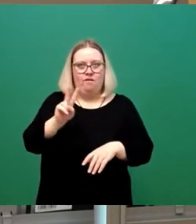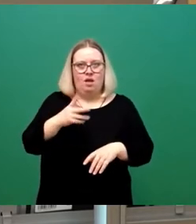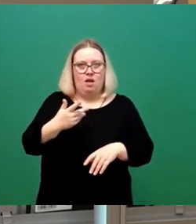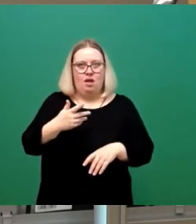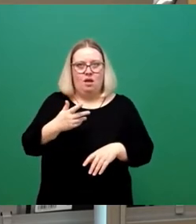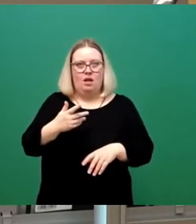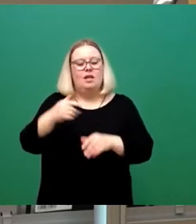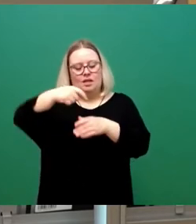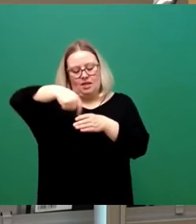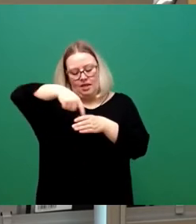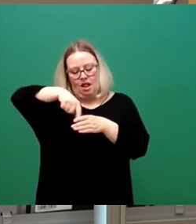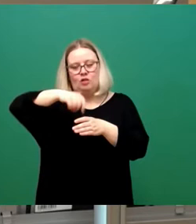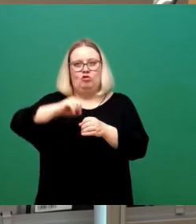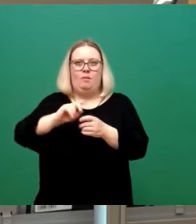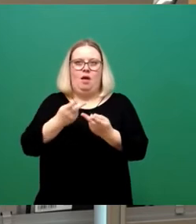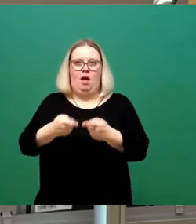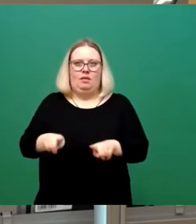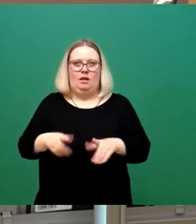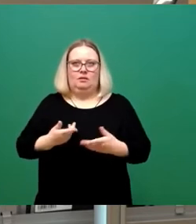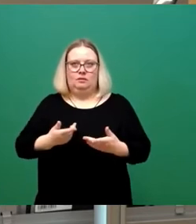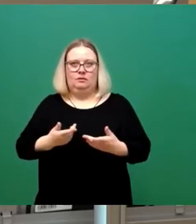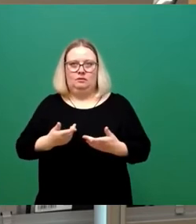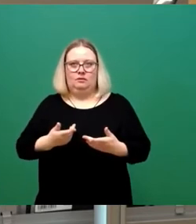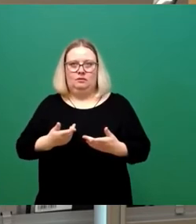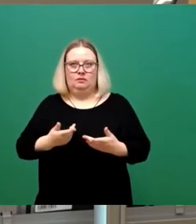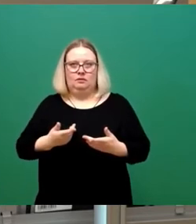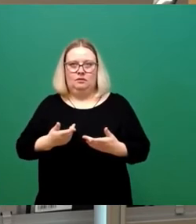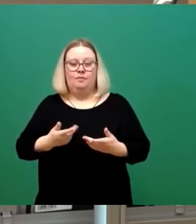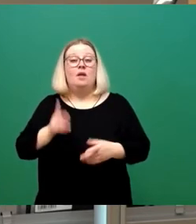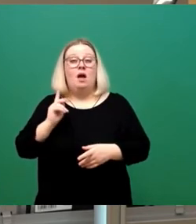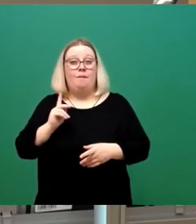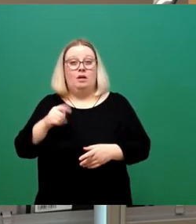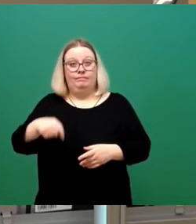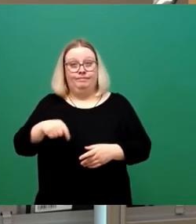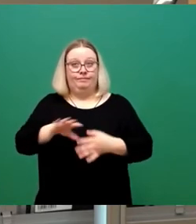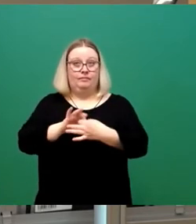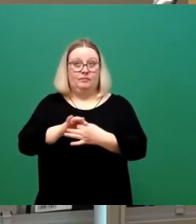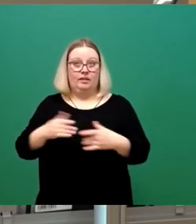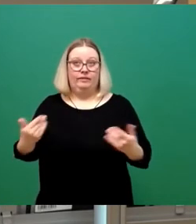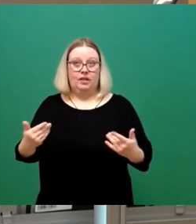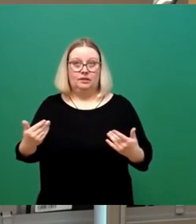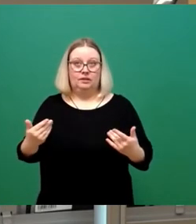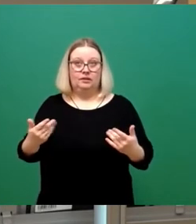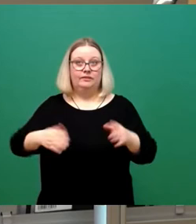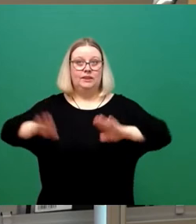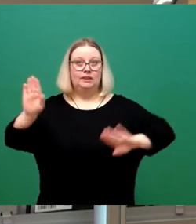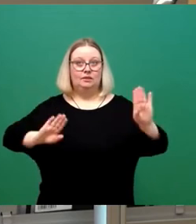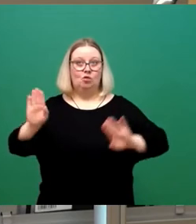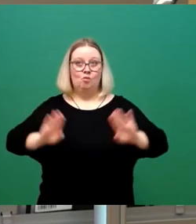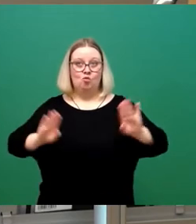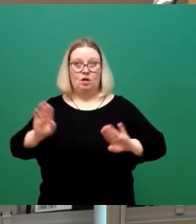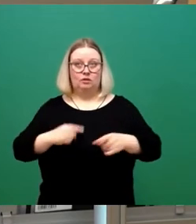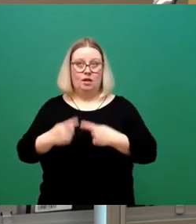stellt es sich oftmals anders dar, als es auf den ersten Blick aussieht. Aber hier geht es darum, wie mit unserer Demokratie in unserer Stadt